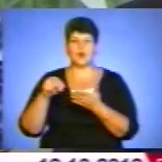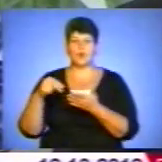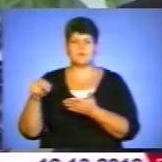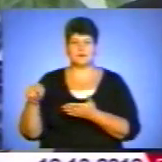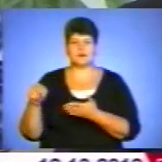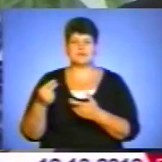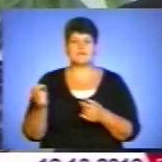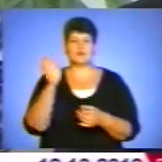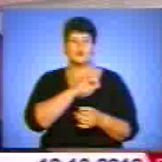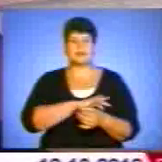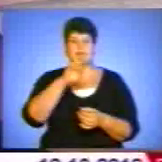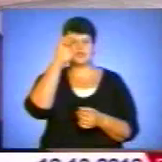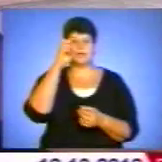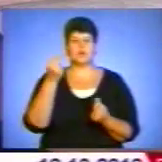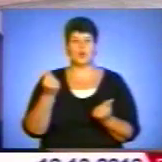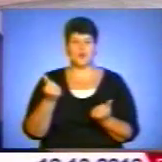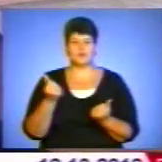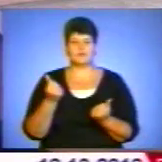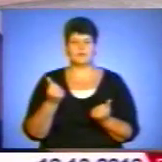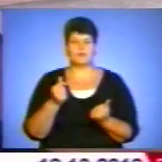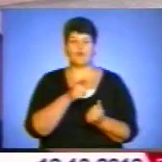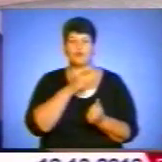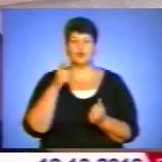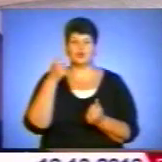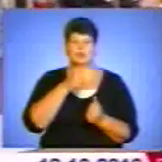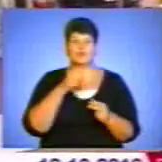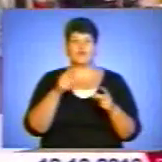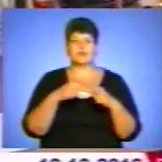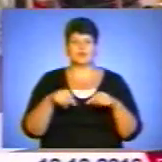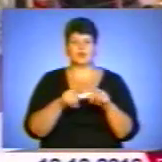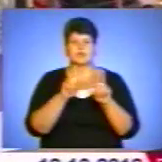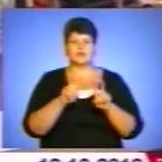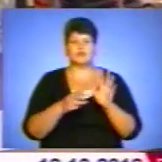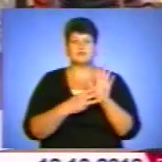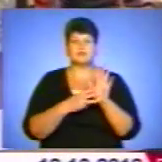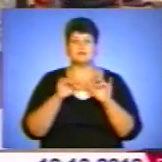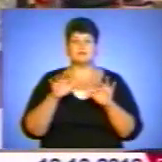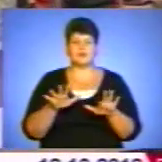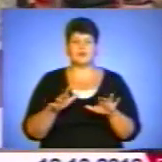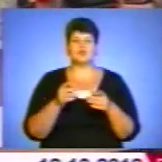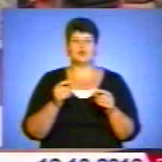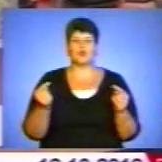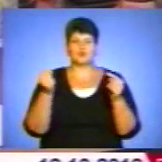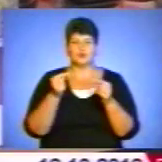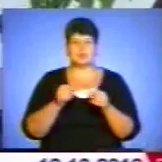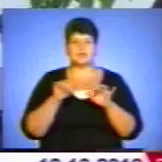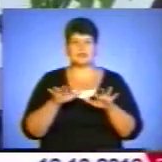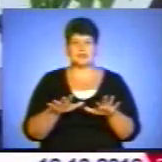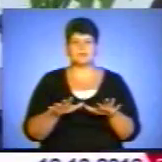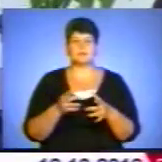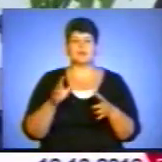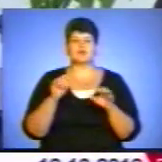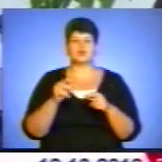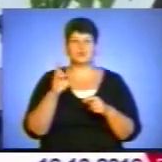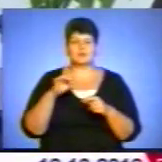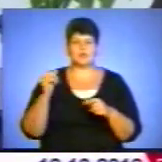Це використання державних коштів. У точному році відділенням розглянуто вісім справ щодо узгоджених дій суб'єктів господарювання. Порушення